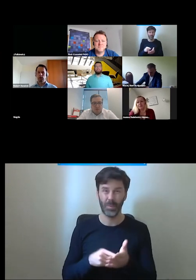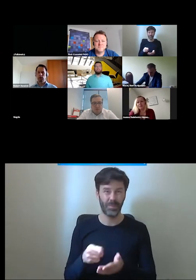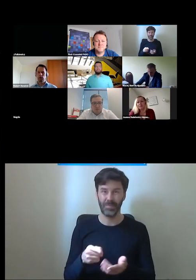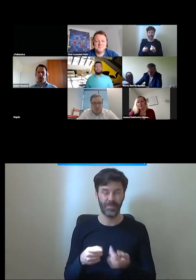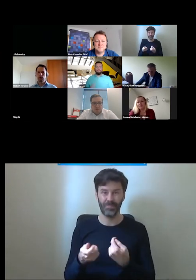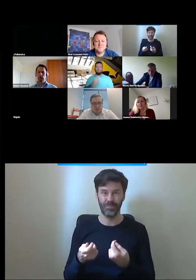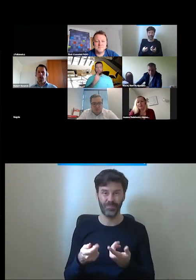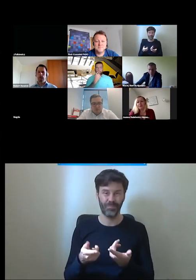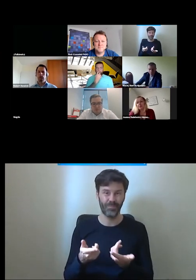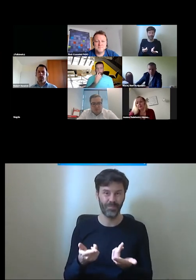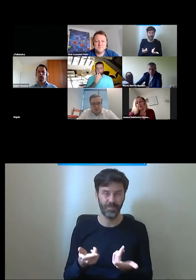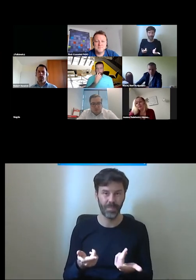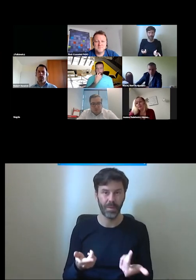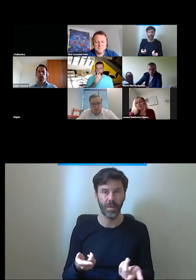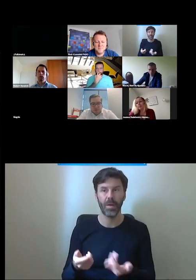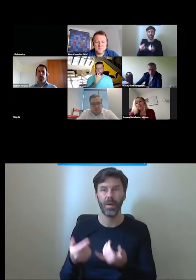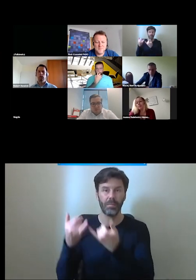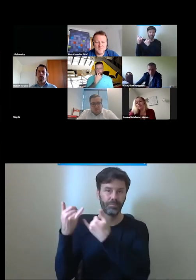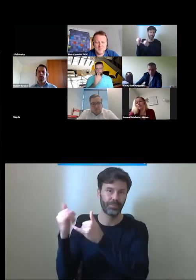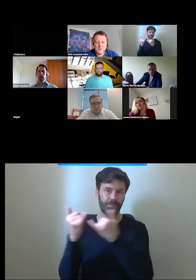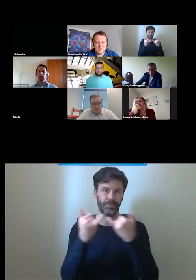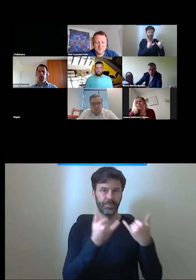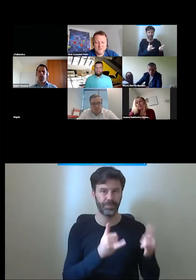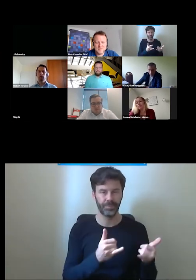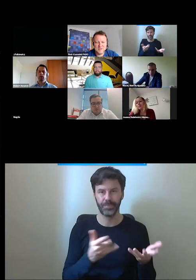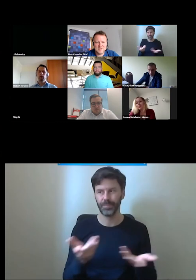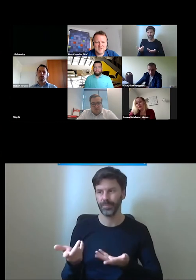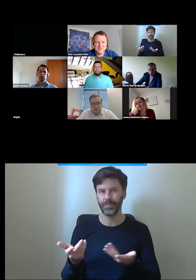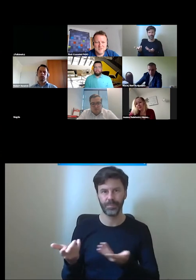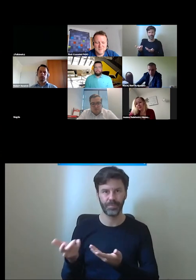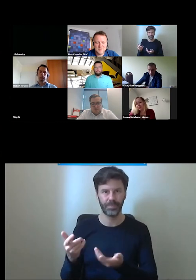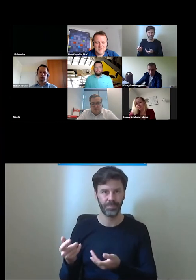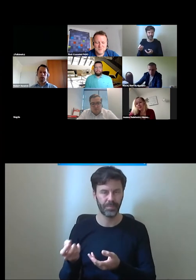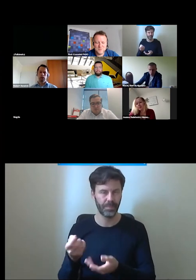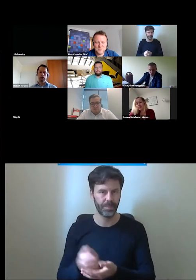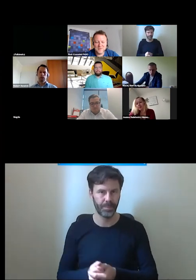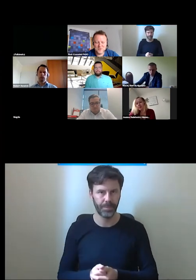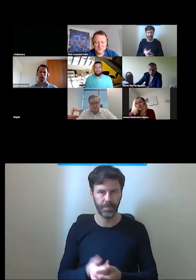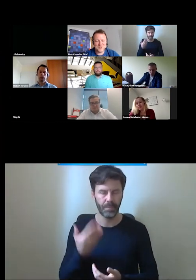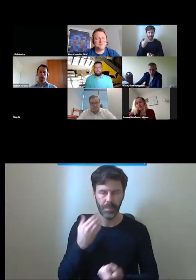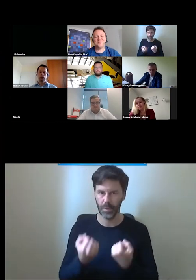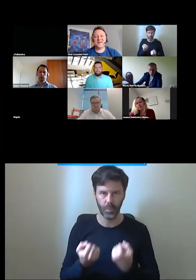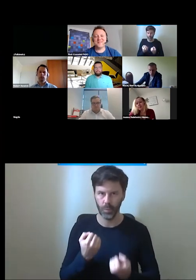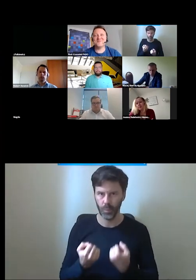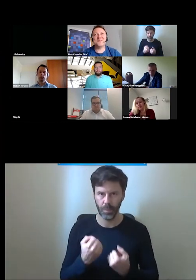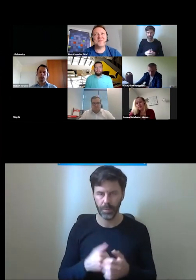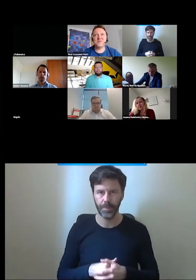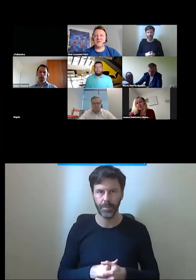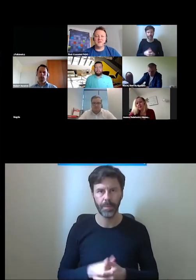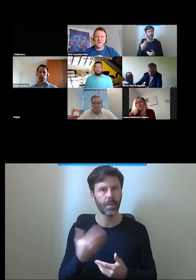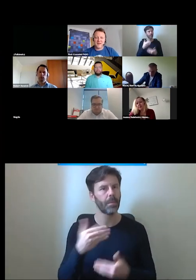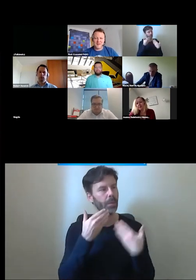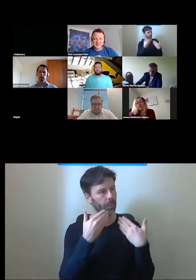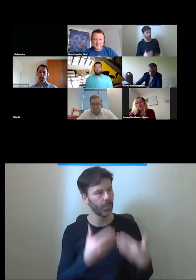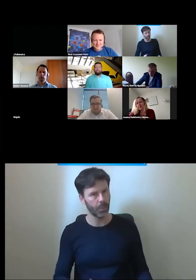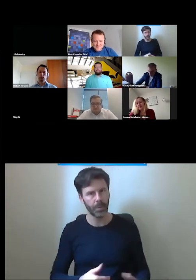zróżnicowanie infrastruktury peronowej i taborowej jest bardzo duże bardzo duże dobra dziękuję bardzo